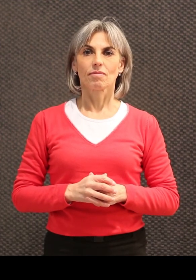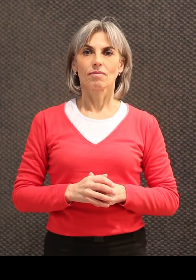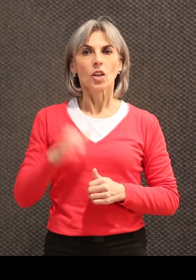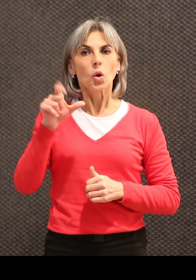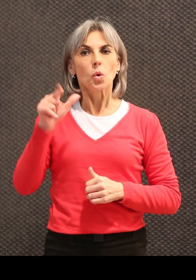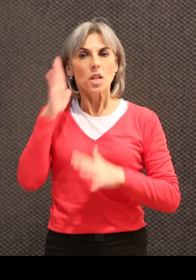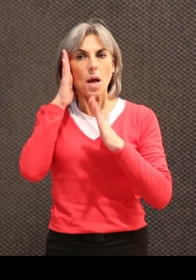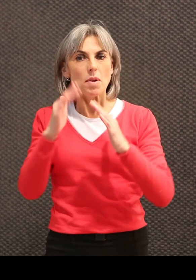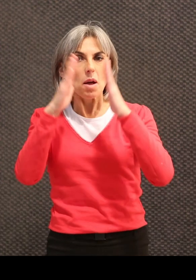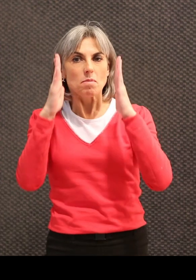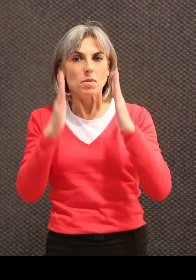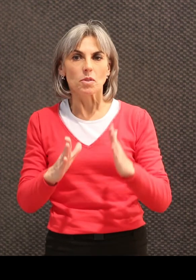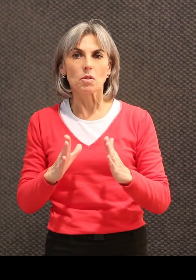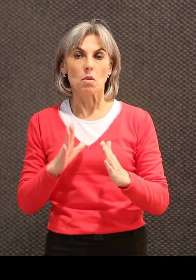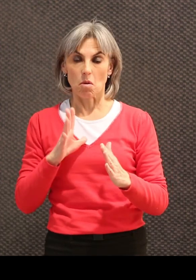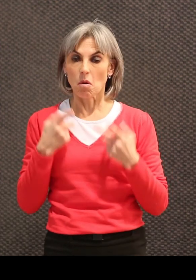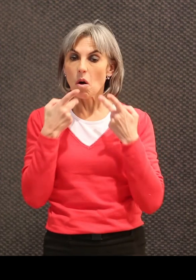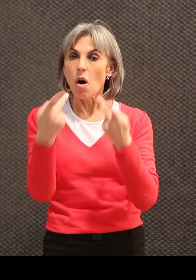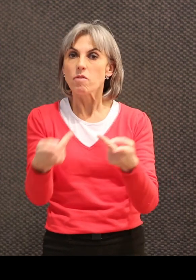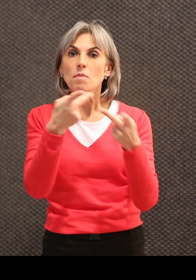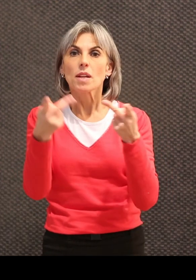Claudine vit à domicile avec du matériel adapté.